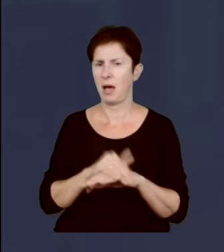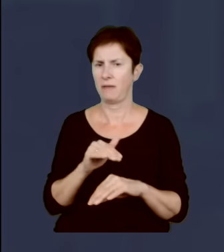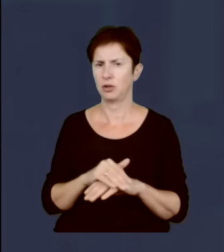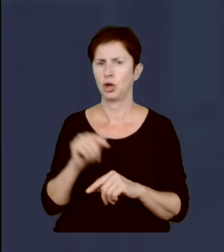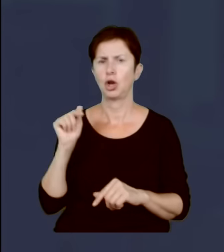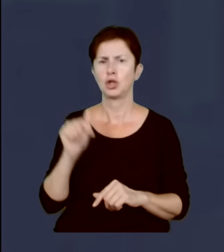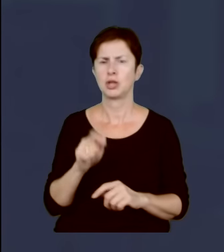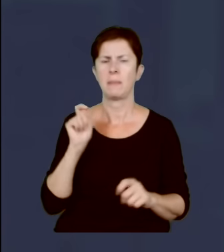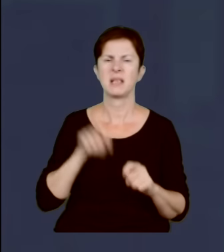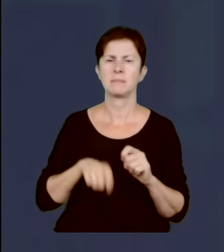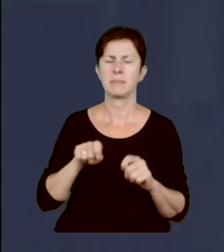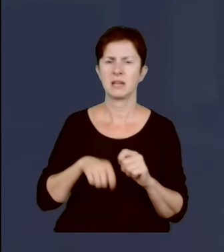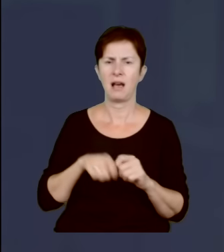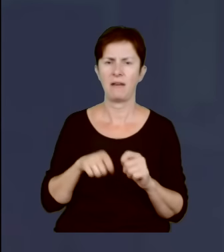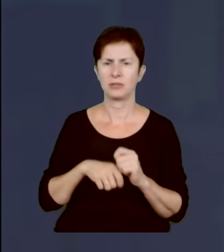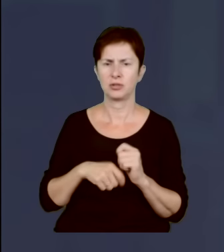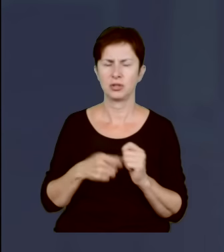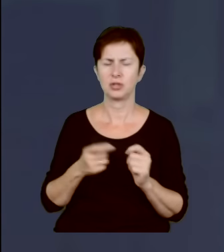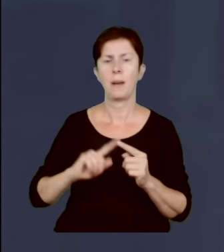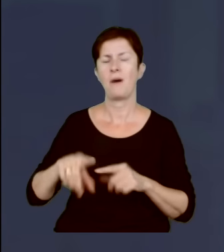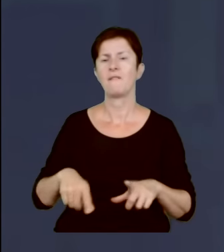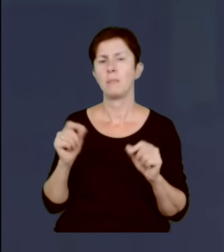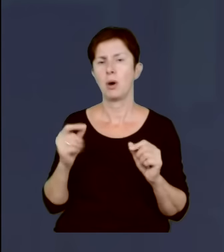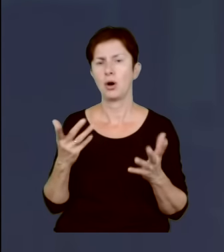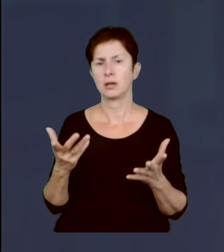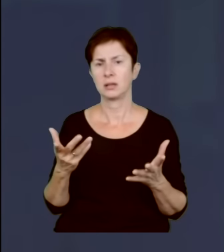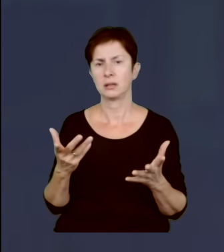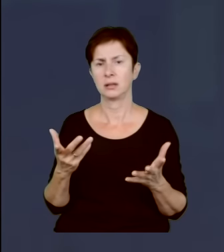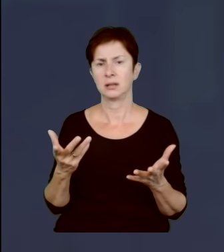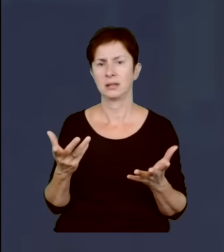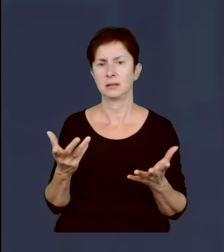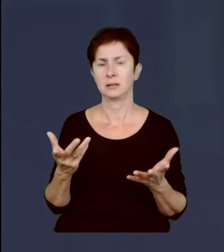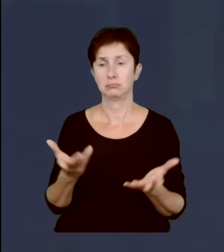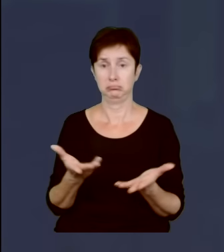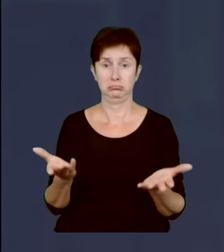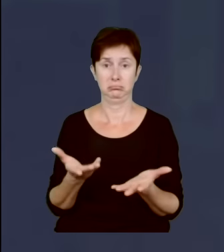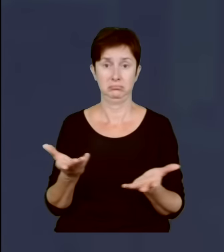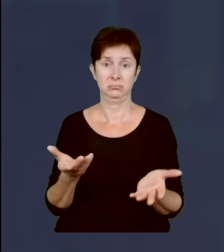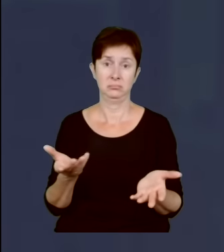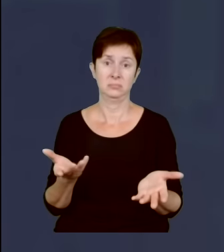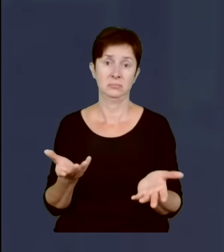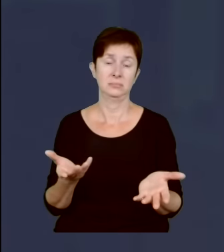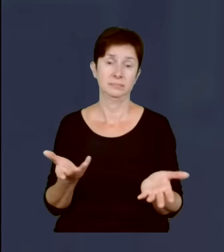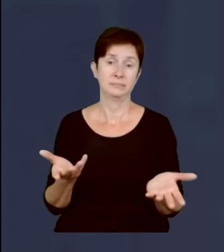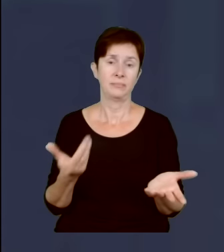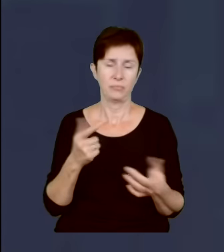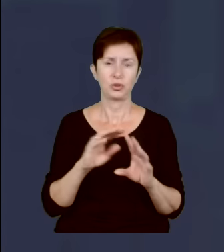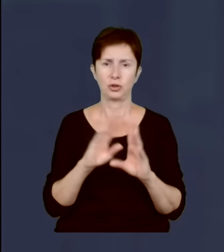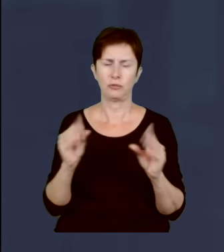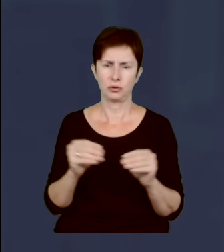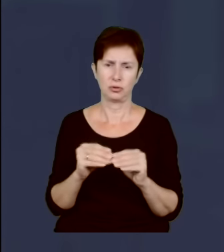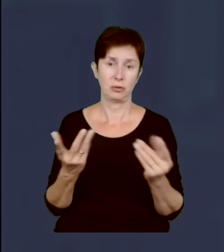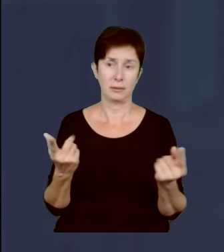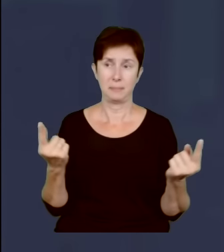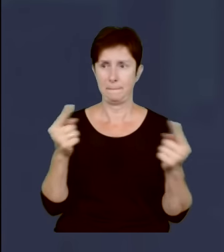zweryfikować po wyborach te kontrakty. No więc to się wszystko w jeden obraz